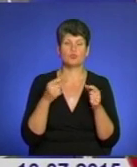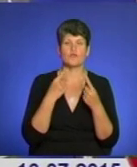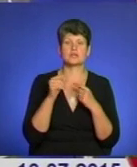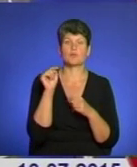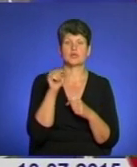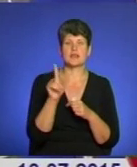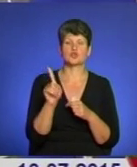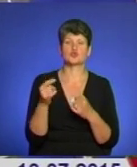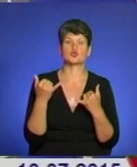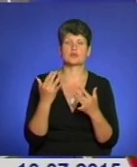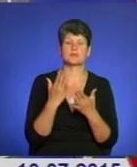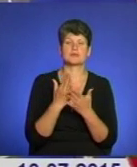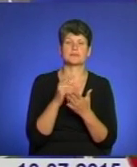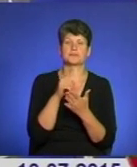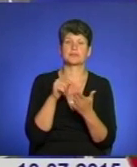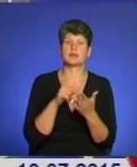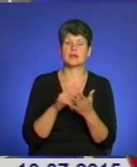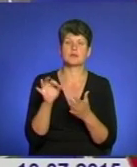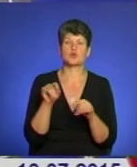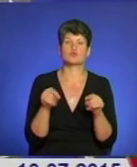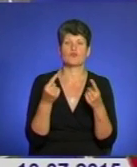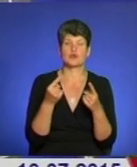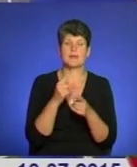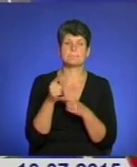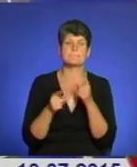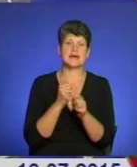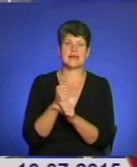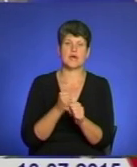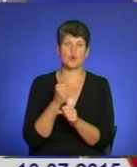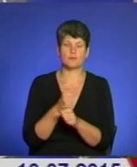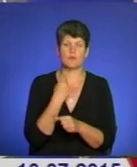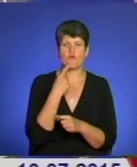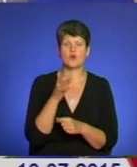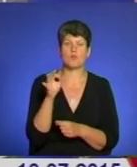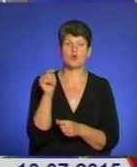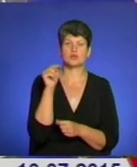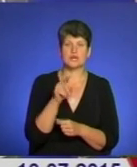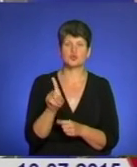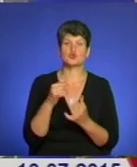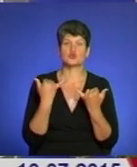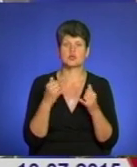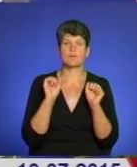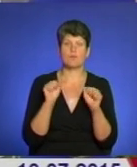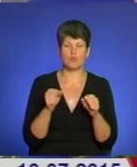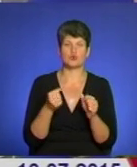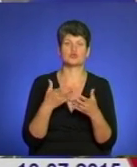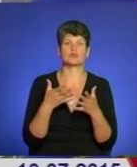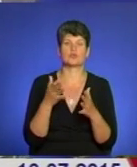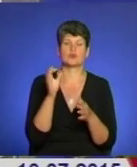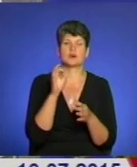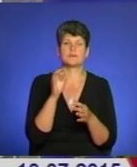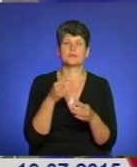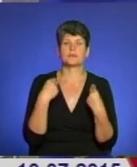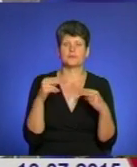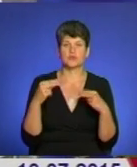про те, що сьогодні ми ставимо питання про створення переробки, ми говоримо про те, що сьогодні ми можемо реалізовувати нашу продукцію